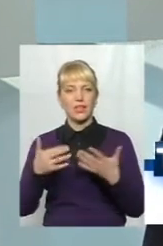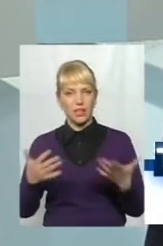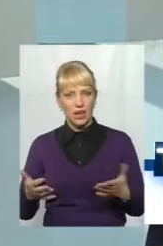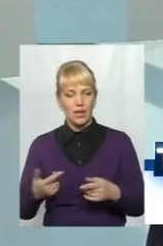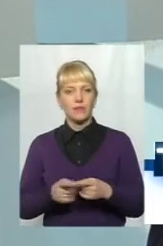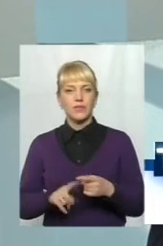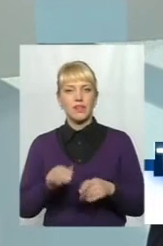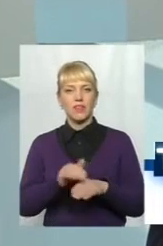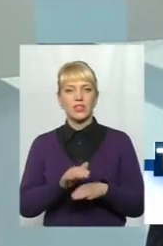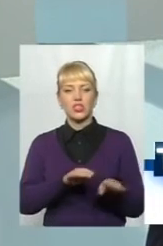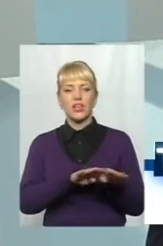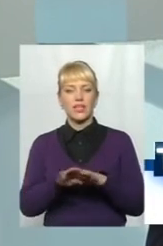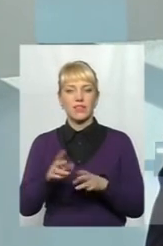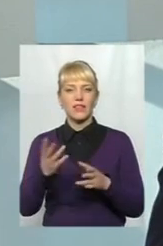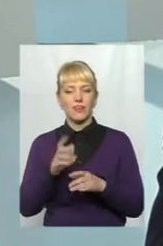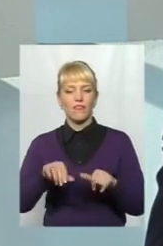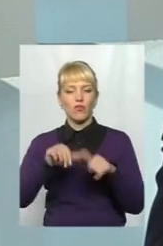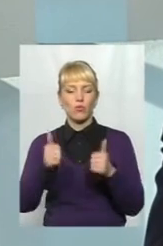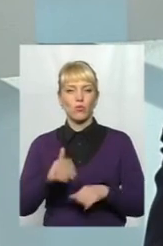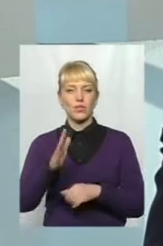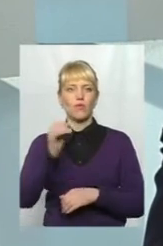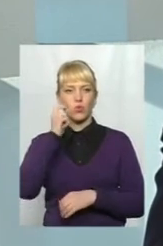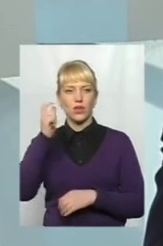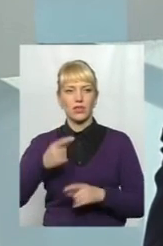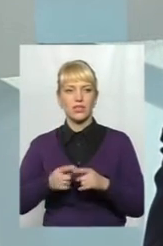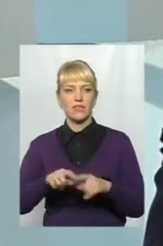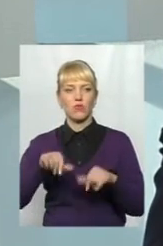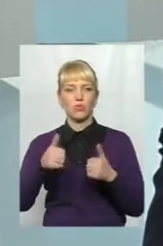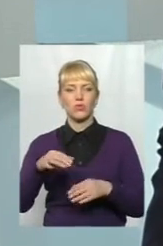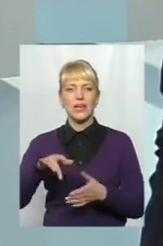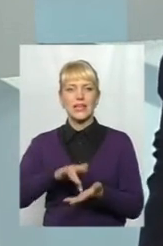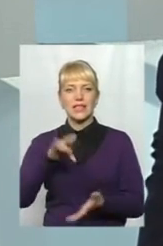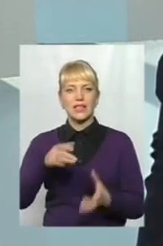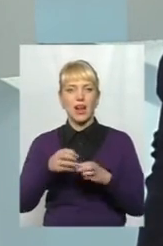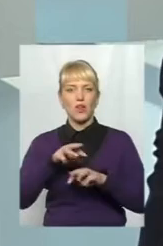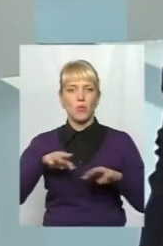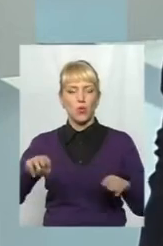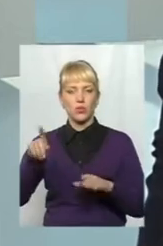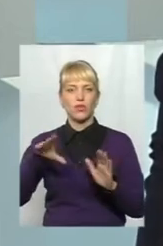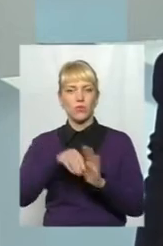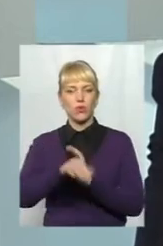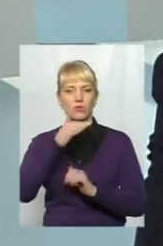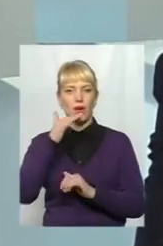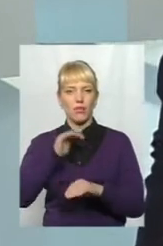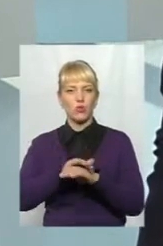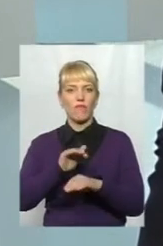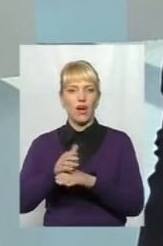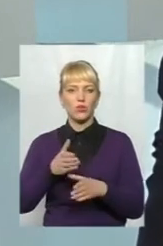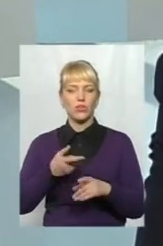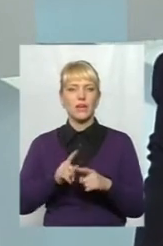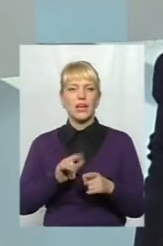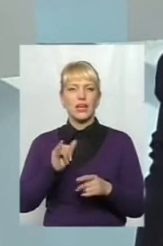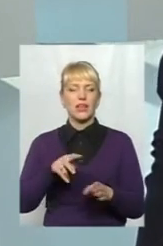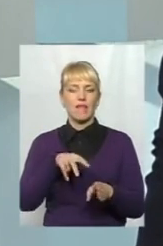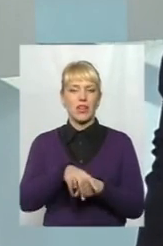Це фактично рівень, який формується взагалі в Україні. Тобто він формується центральним урядом, туди входить дуже багато факторів, тобто і податкове